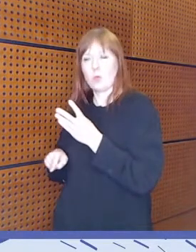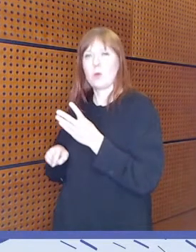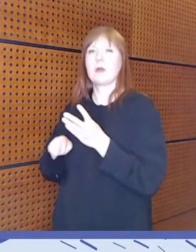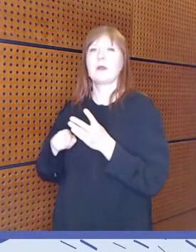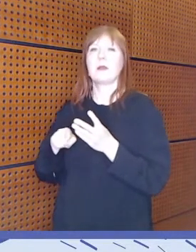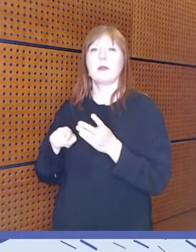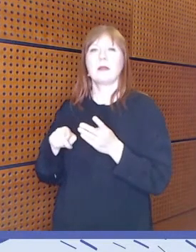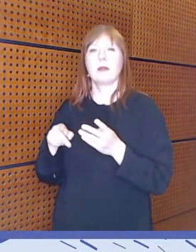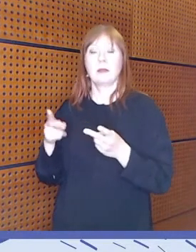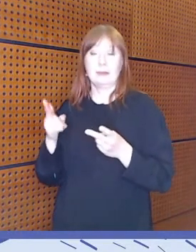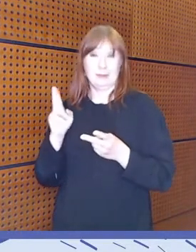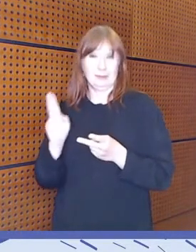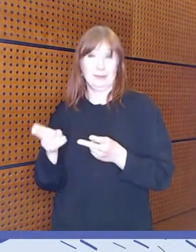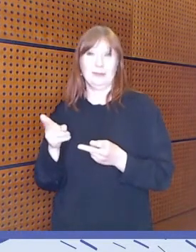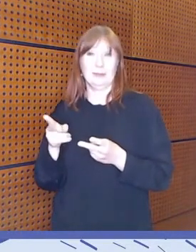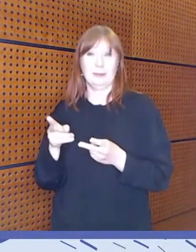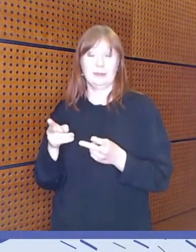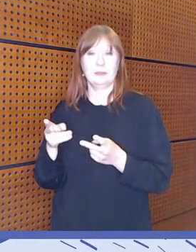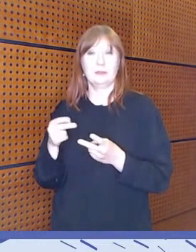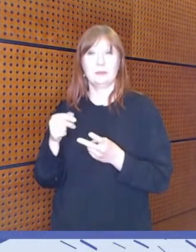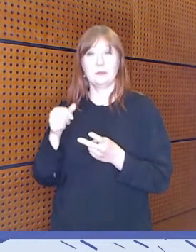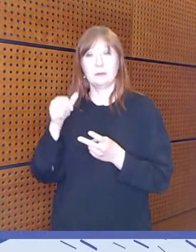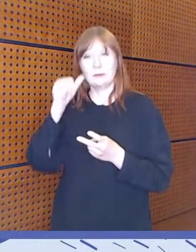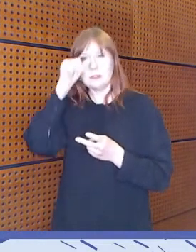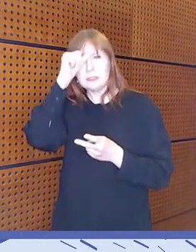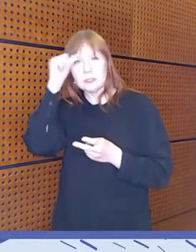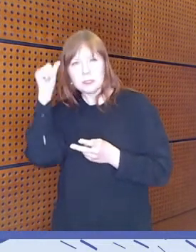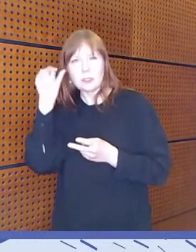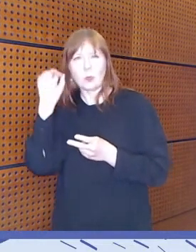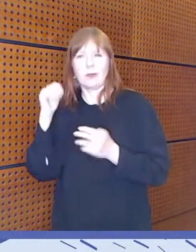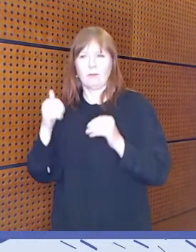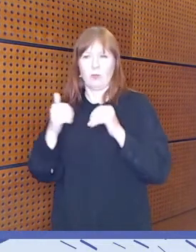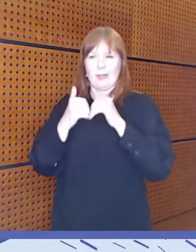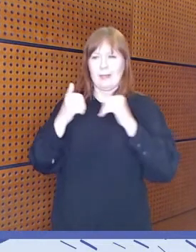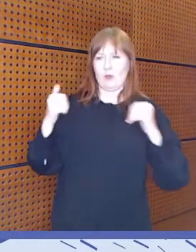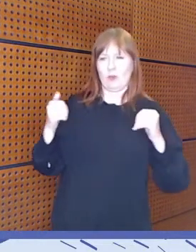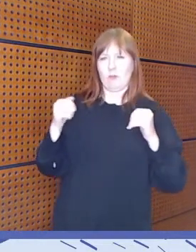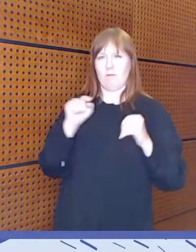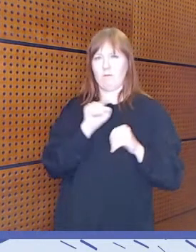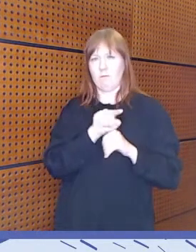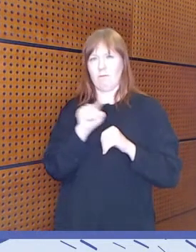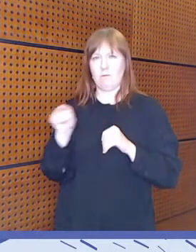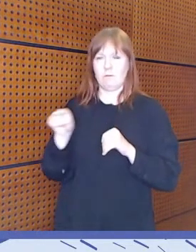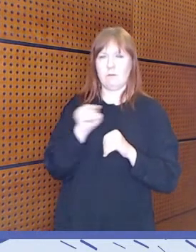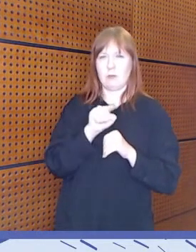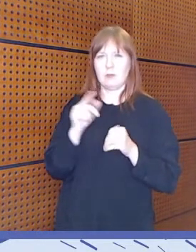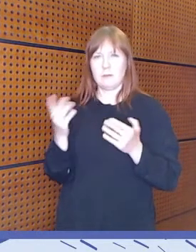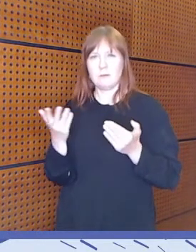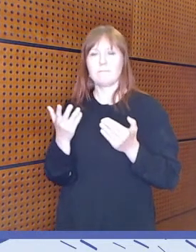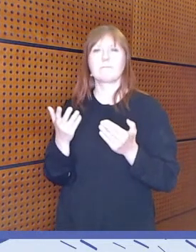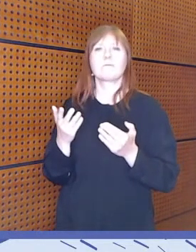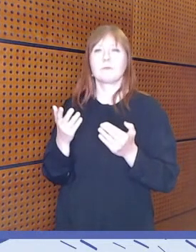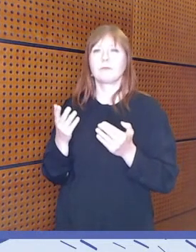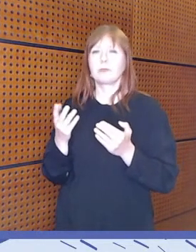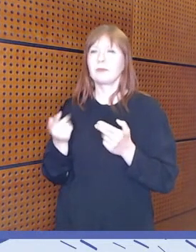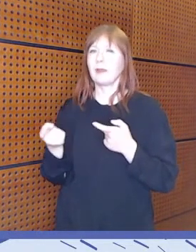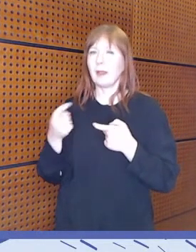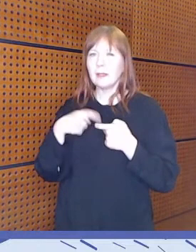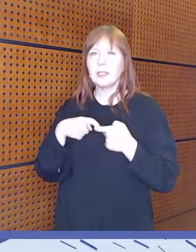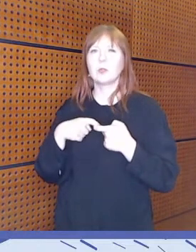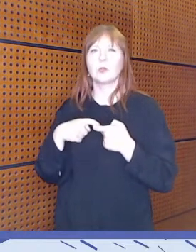semmoinen haastavaa, että miten erotellaan. Ne varmasti liittyy hyvin paljon.